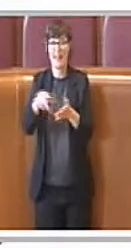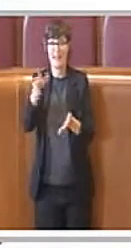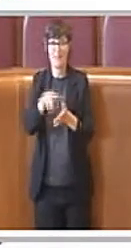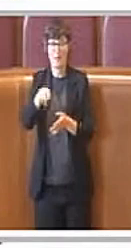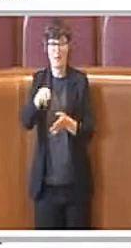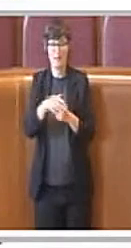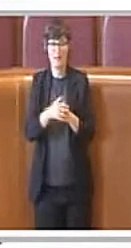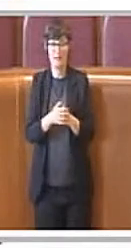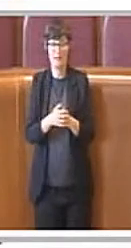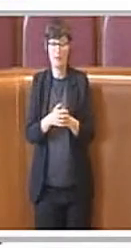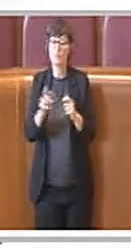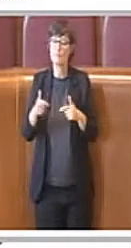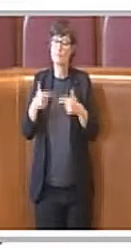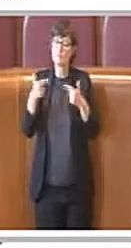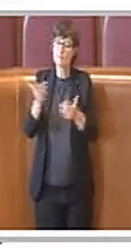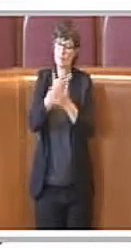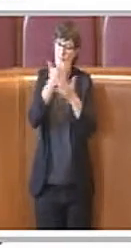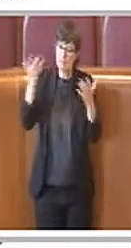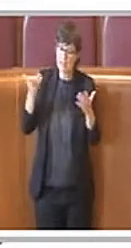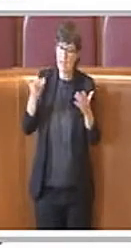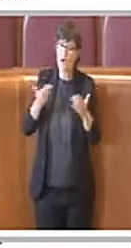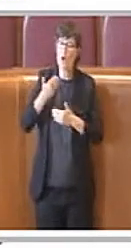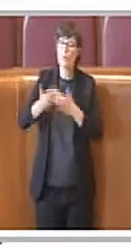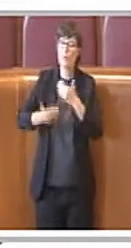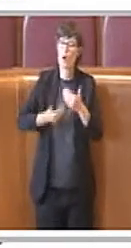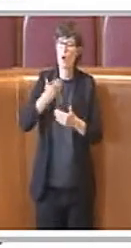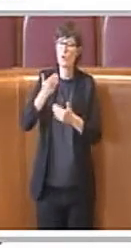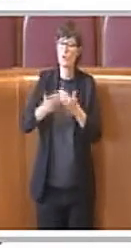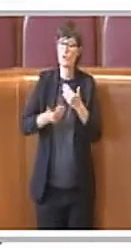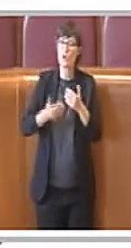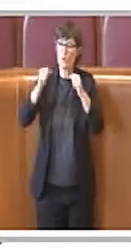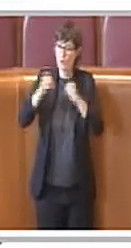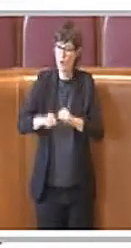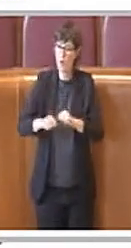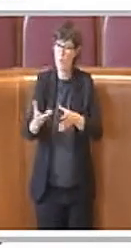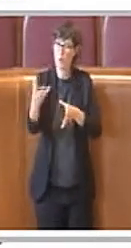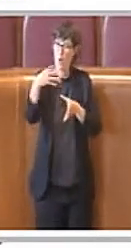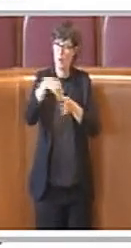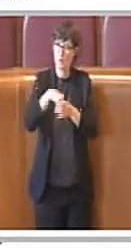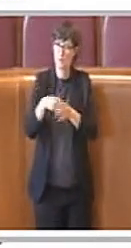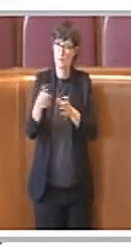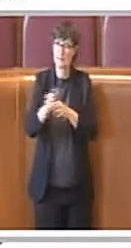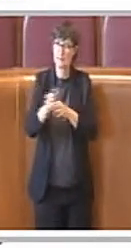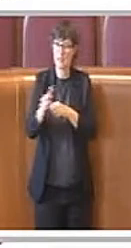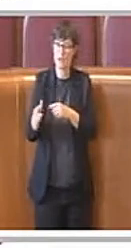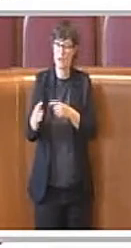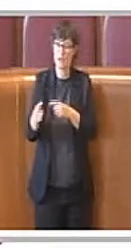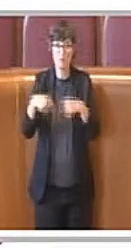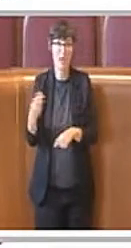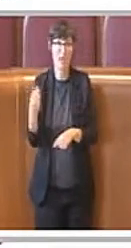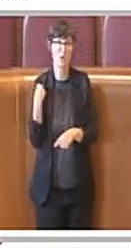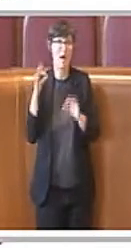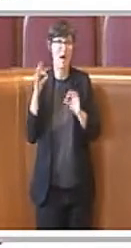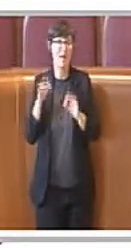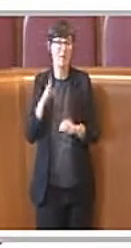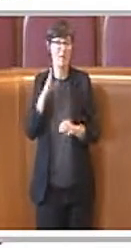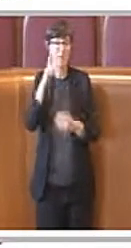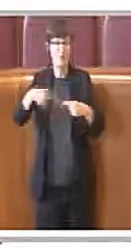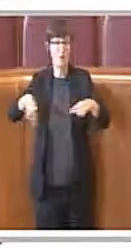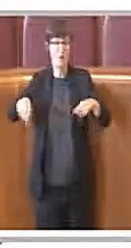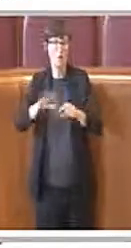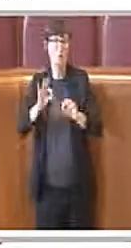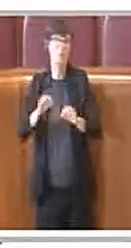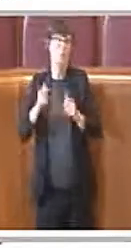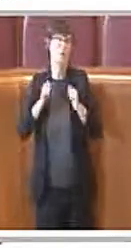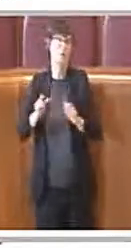finalizzate al loro coinvolgimento. Tale rafforzamento ci è stato richiesto, come dicevo, dalle consulte stesse e dai cittadini nei vari percorsi di